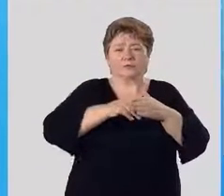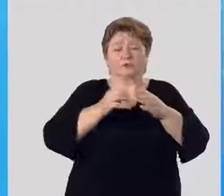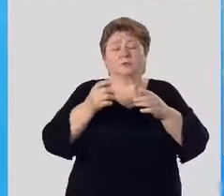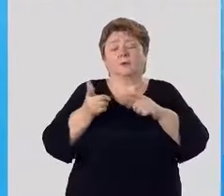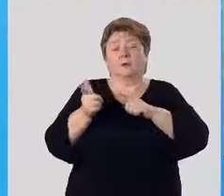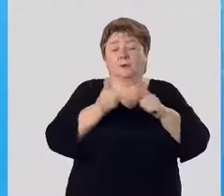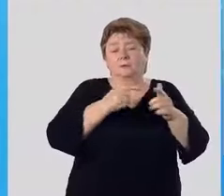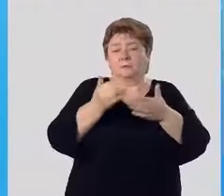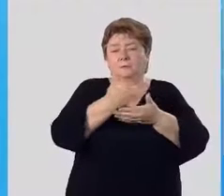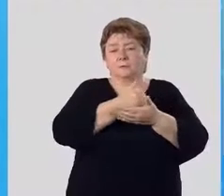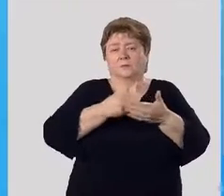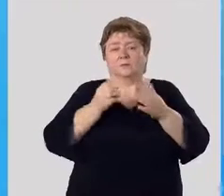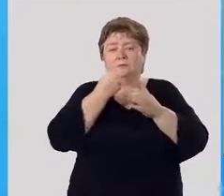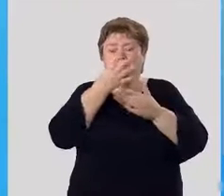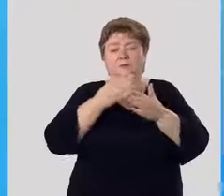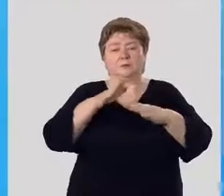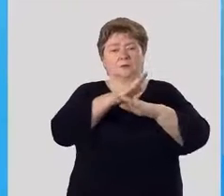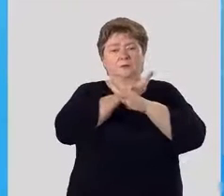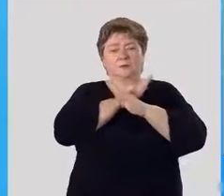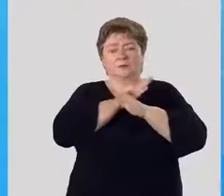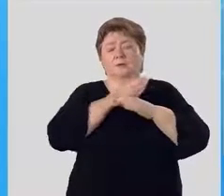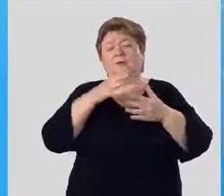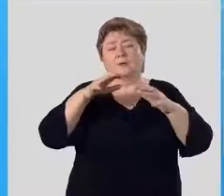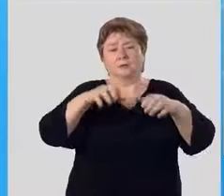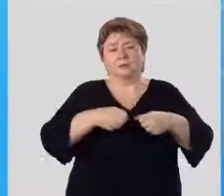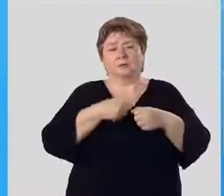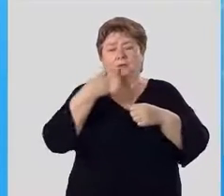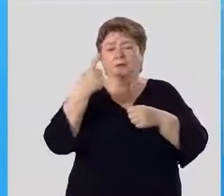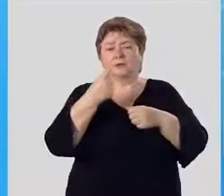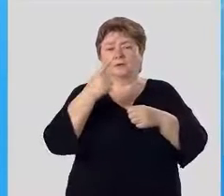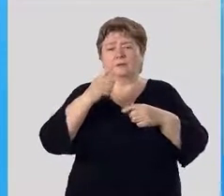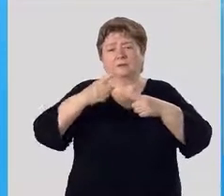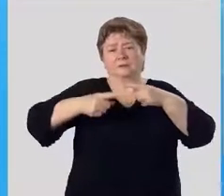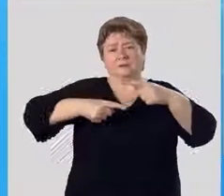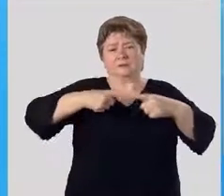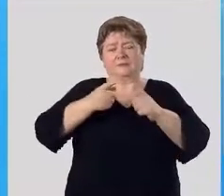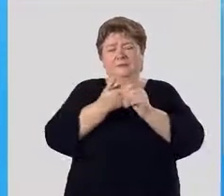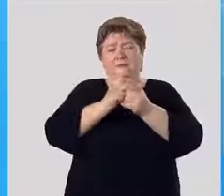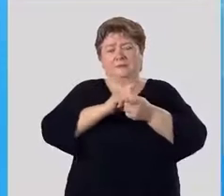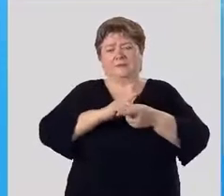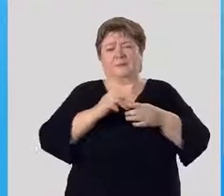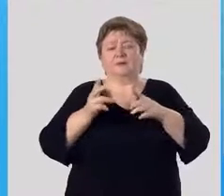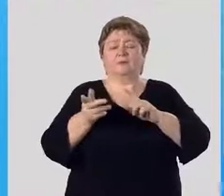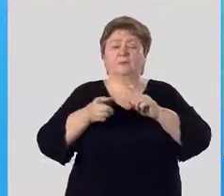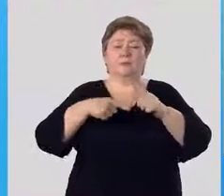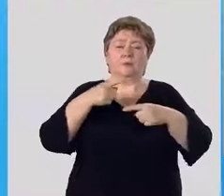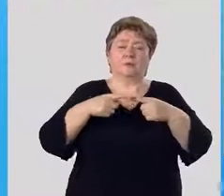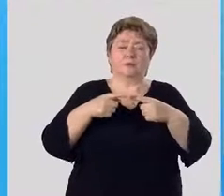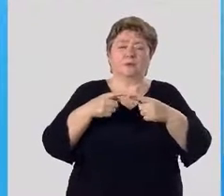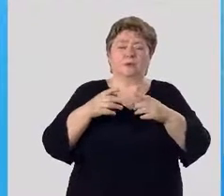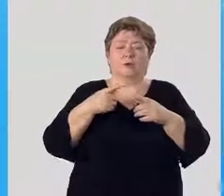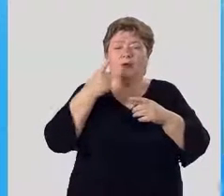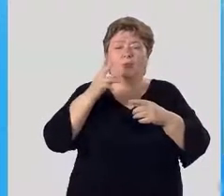созревание, цветение и смерть, занимает один вегетационный период. Примеры